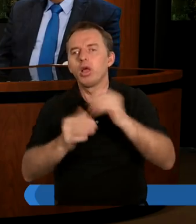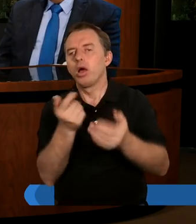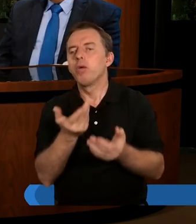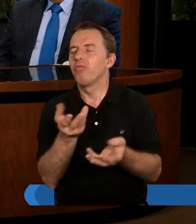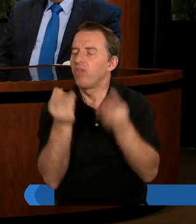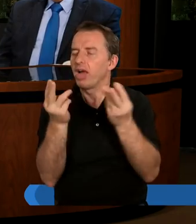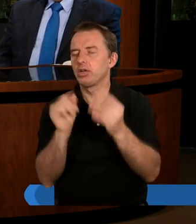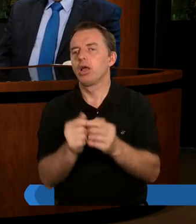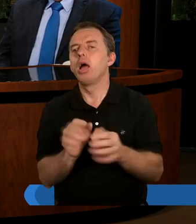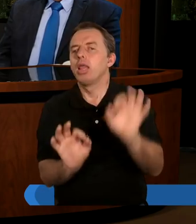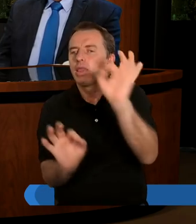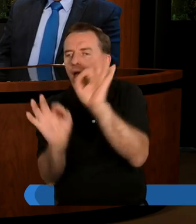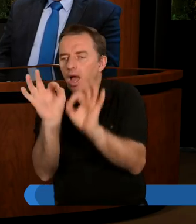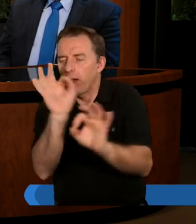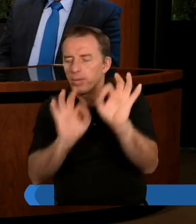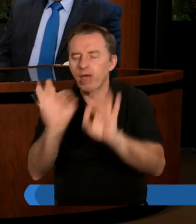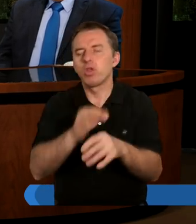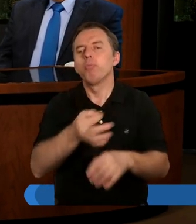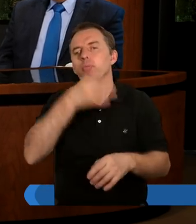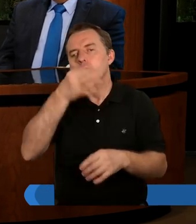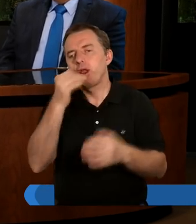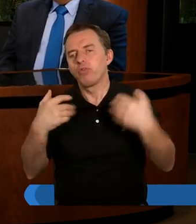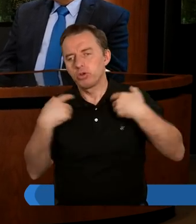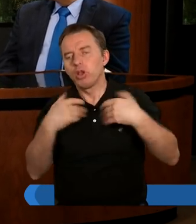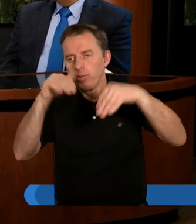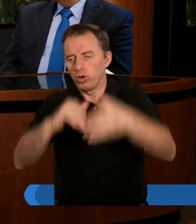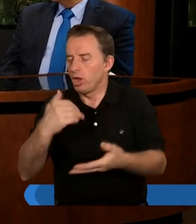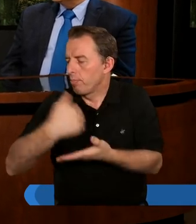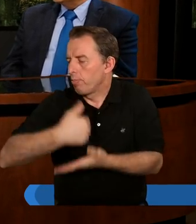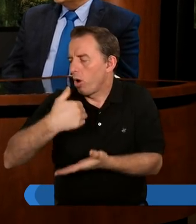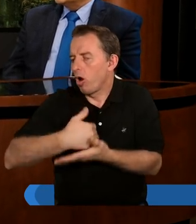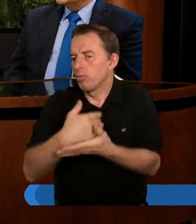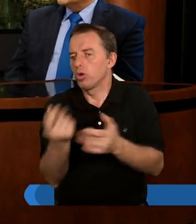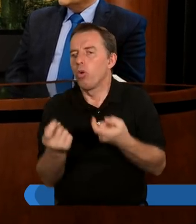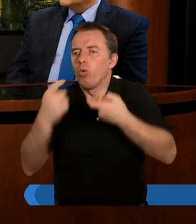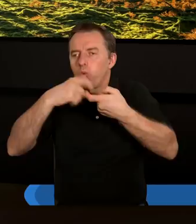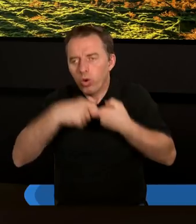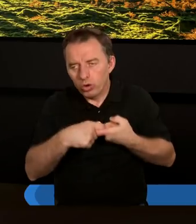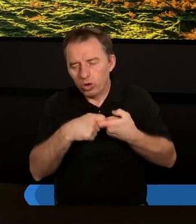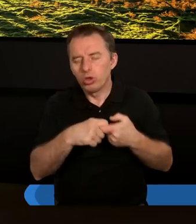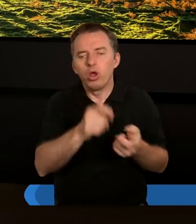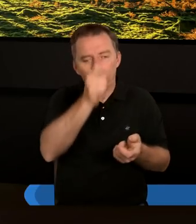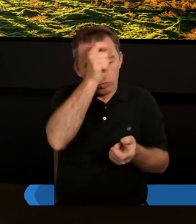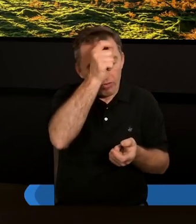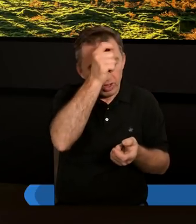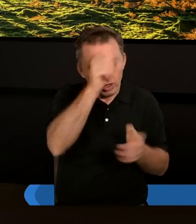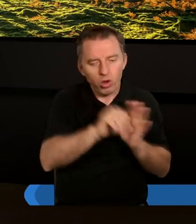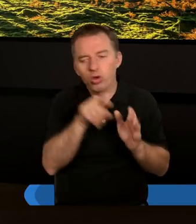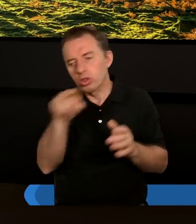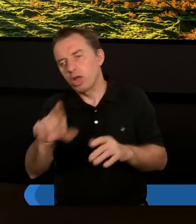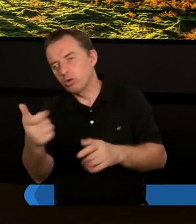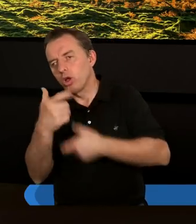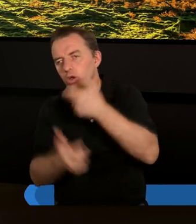Niewątpliwie gdzieś w naprawianiu pewnych relacji może pomóc to odłączenie czasami człowieka od tego, co